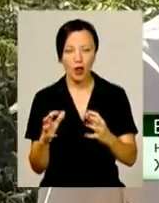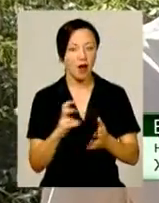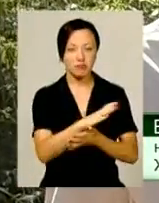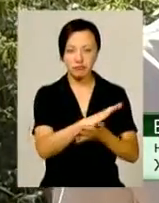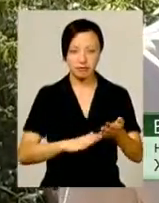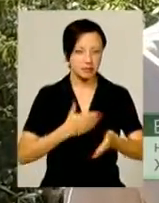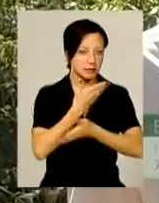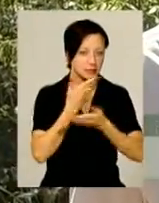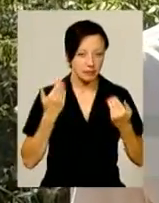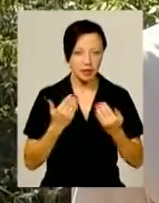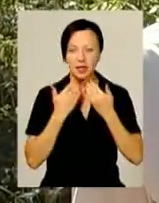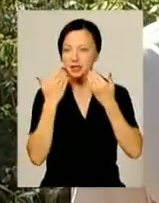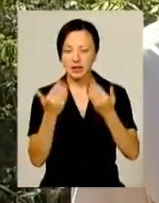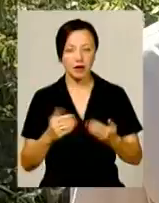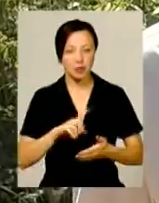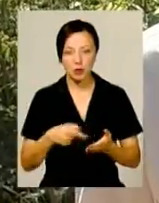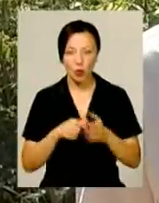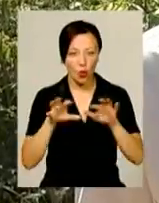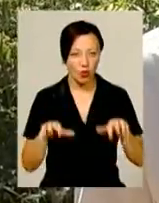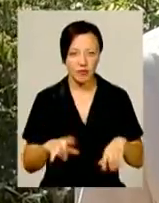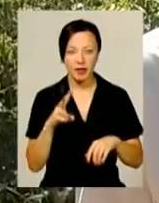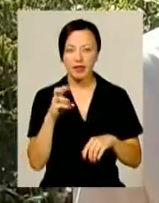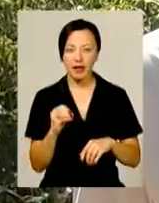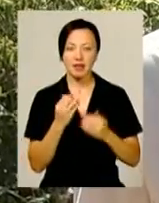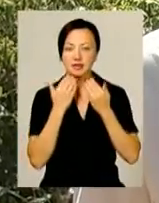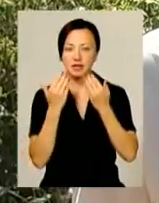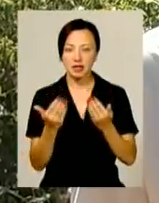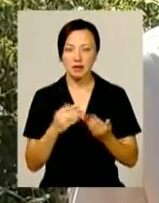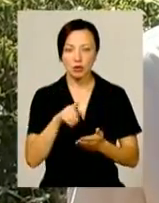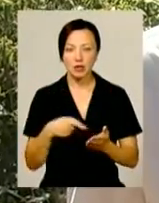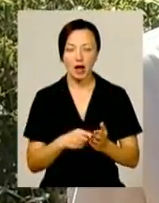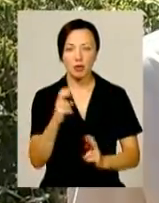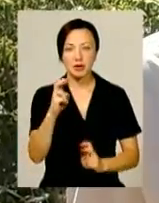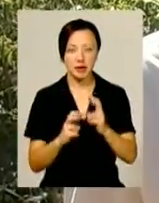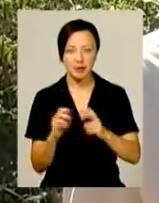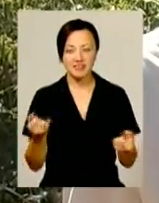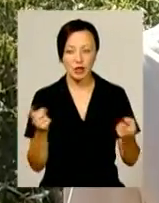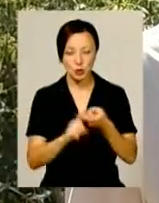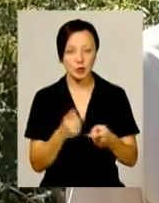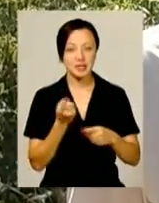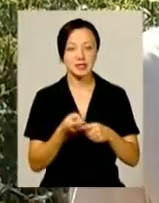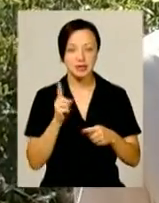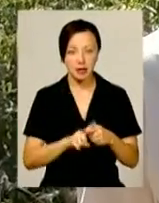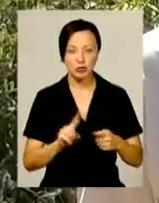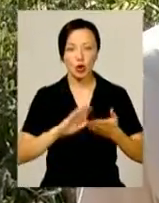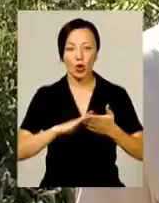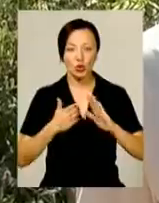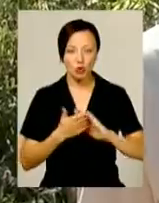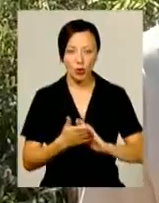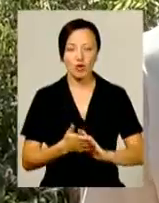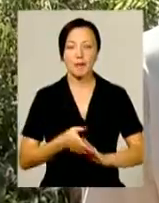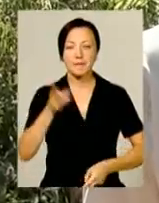продовжив, не звертався до міського голови, не звертався до комунального підприємства. І в зв'язку з тим, що договір